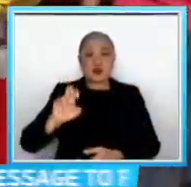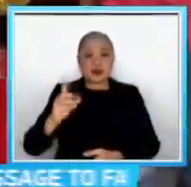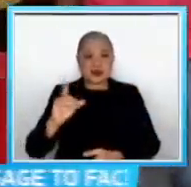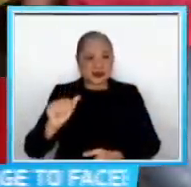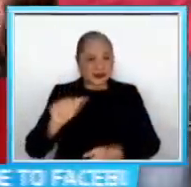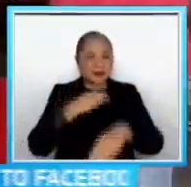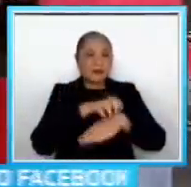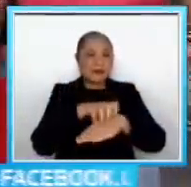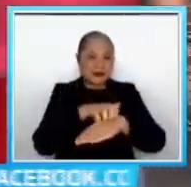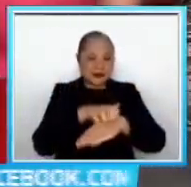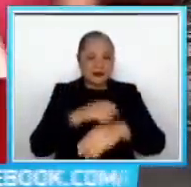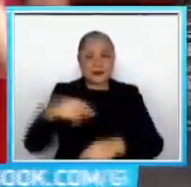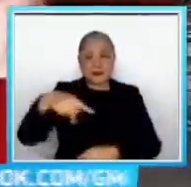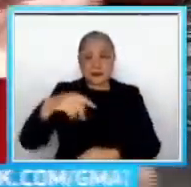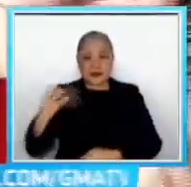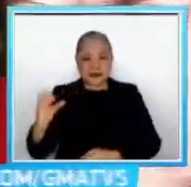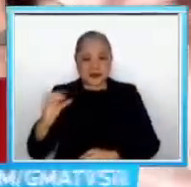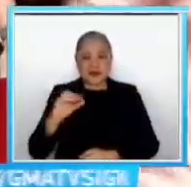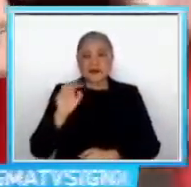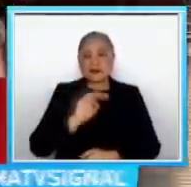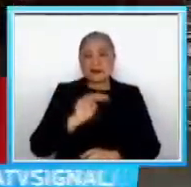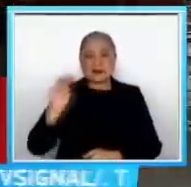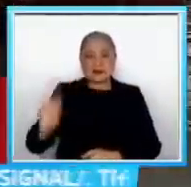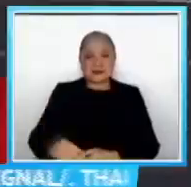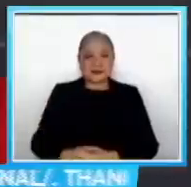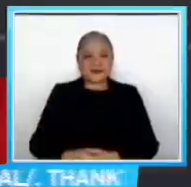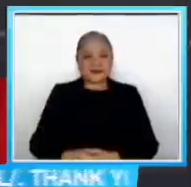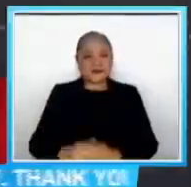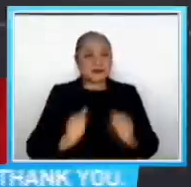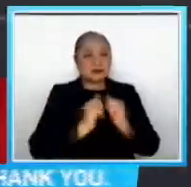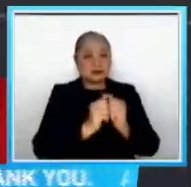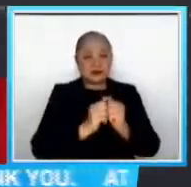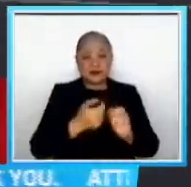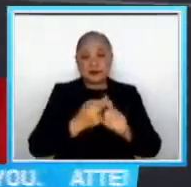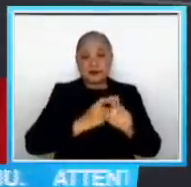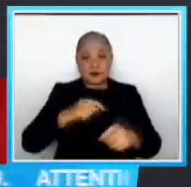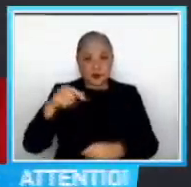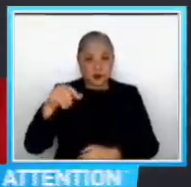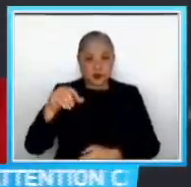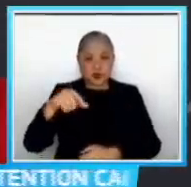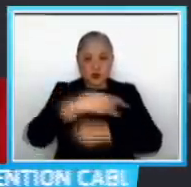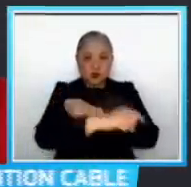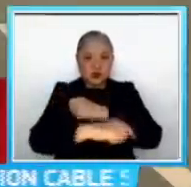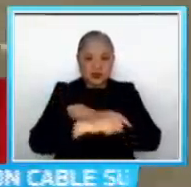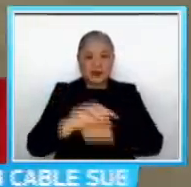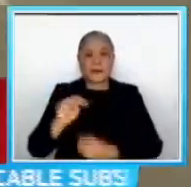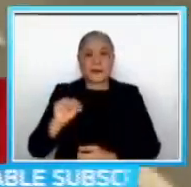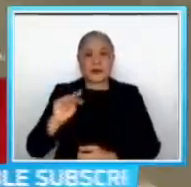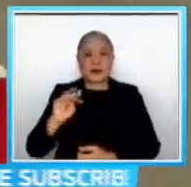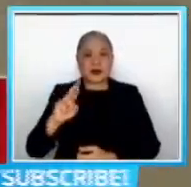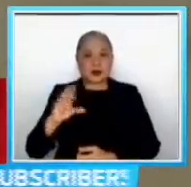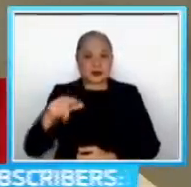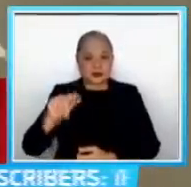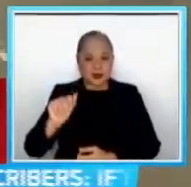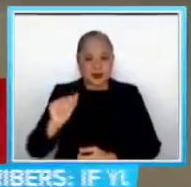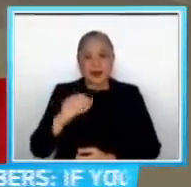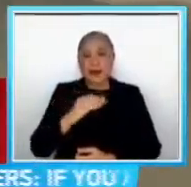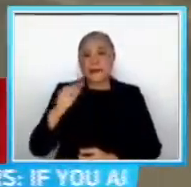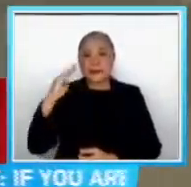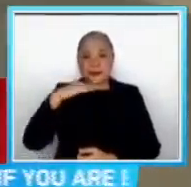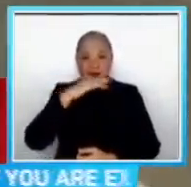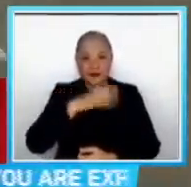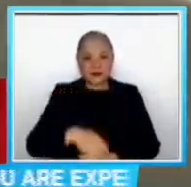Pasay at Maynila Kasama rin po dyan ang mga galing sa Quezon, Mimaropa at Bicol Sa mga provincial bus na galing